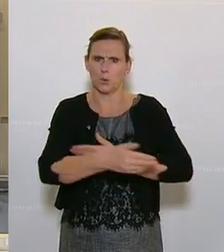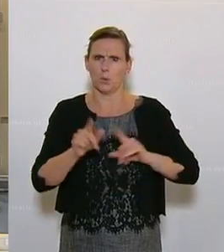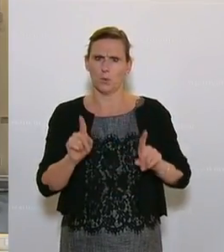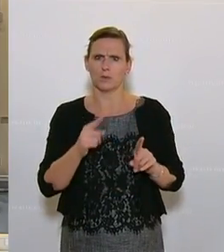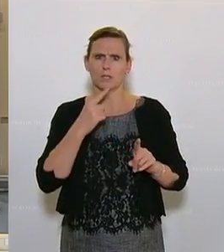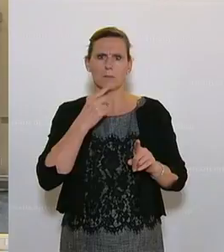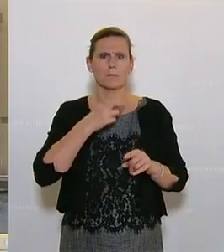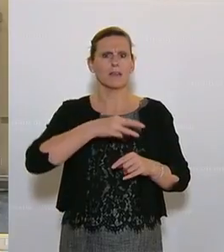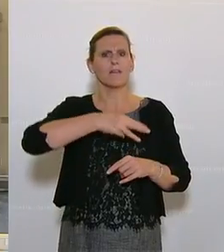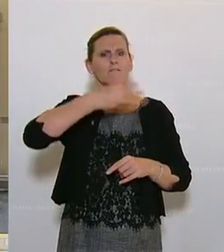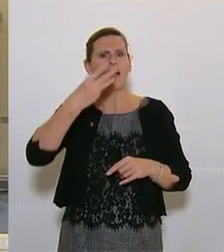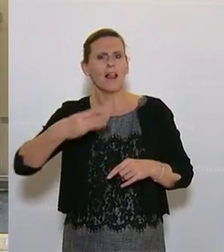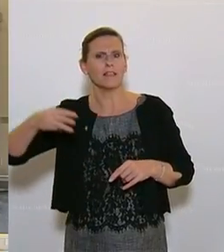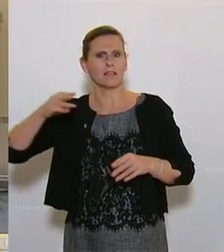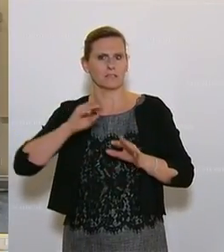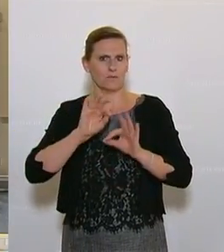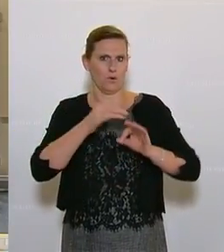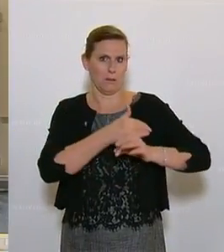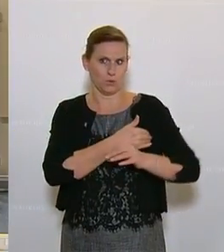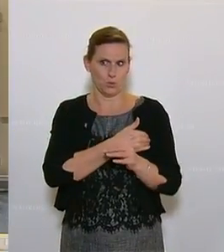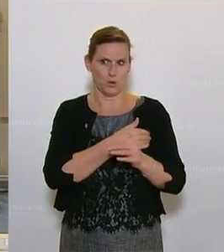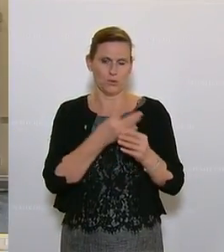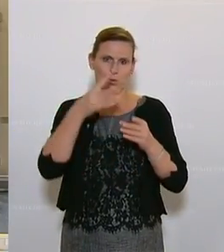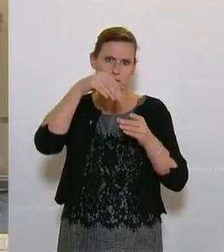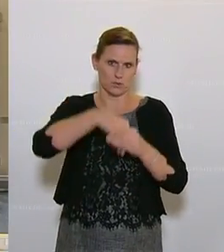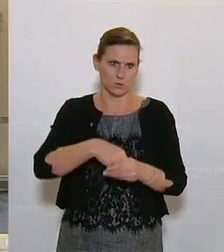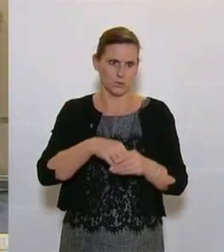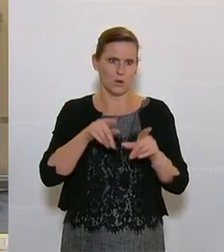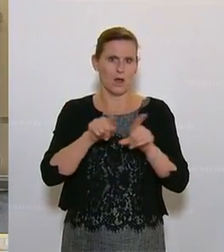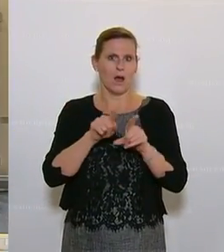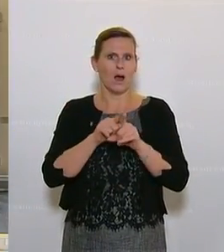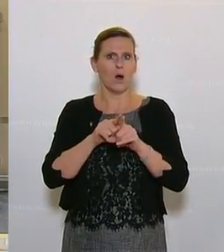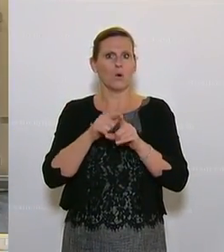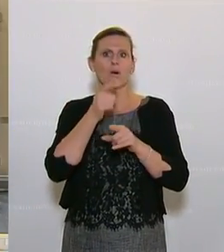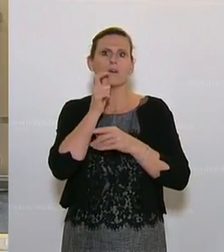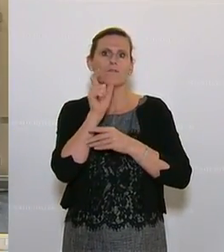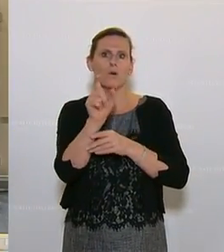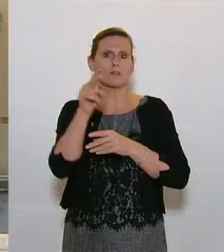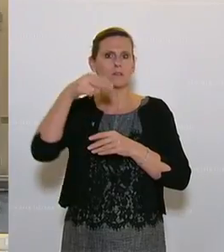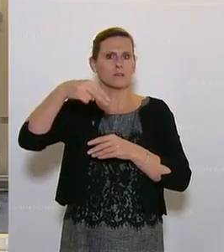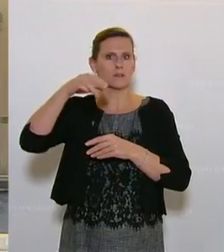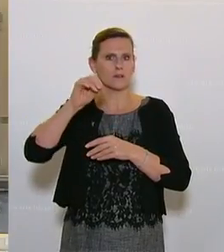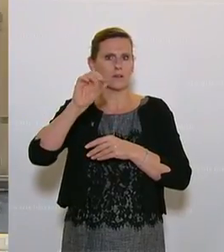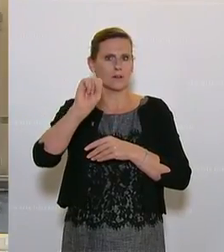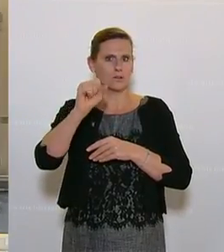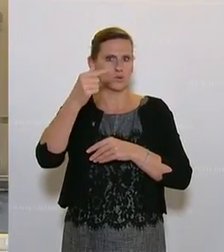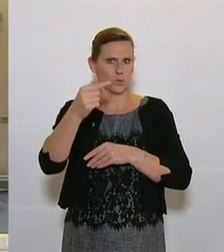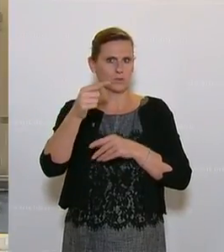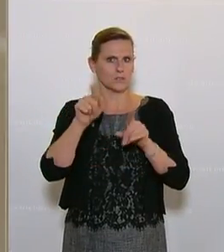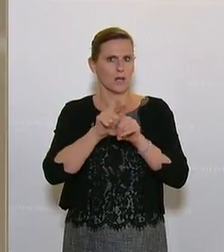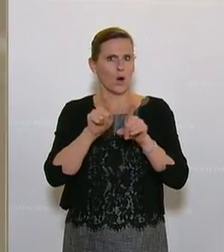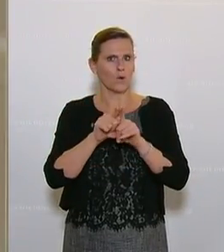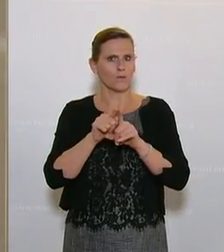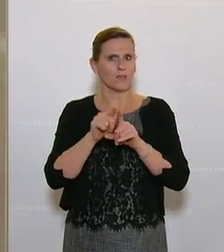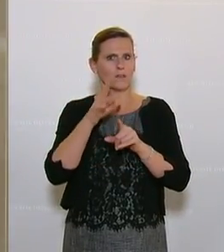Wellnesskur für die Matura. Ja, Stichwort Nost, da freue ich mich sehr über den Enthusiasmus der Kollegin Hammerschmidt,